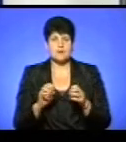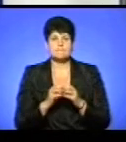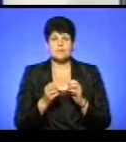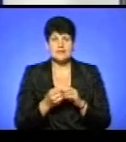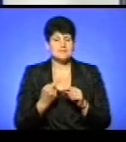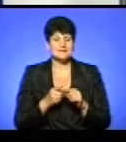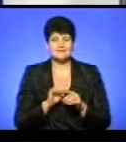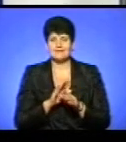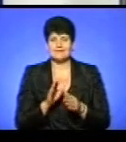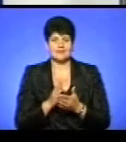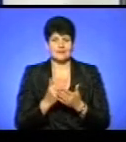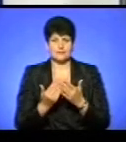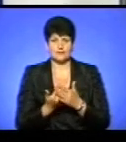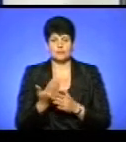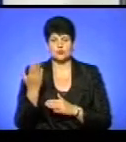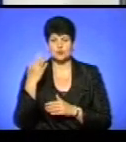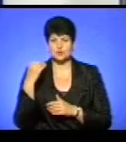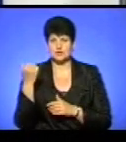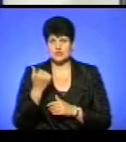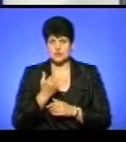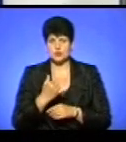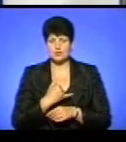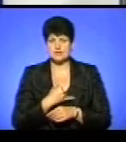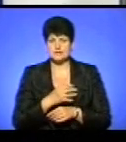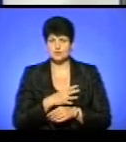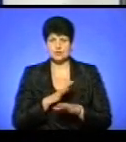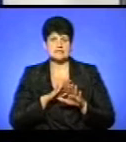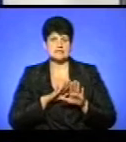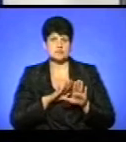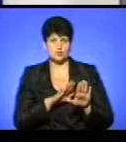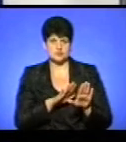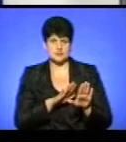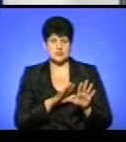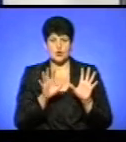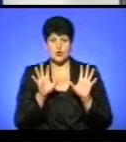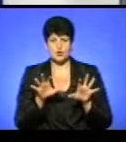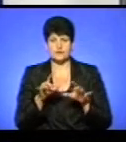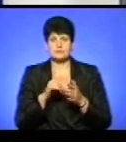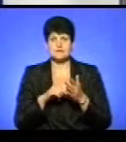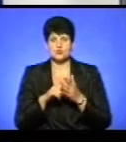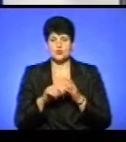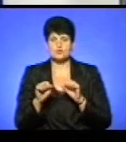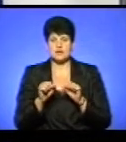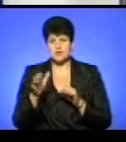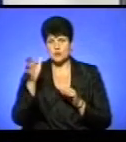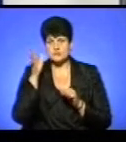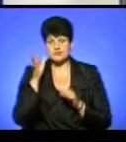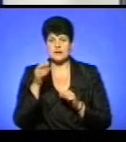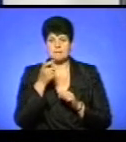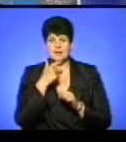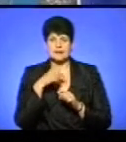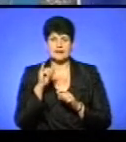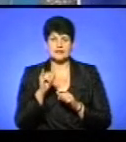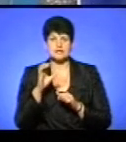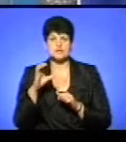ця не нова. Буквально минулого тижня у нас була заступниця голови міського управління освіти, пані Ірина Суми, ми обговорювали